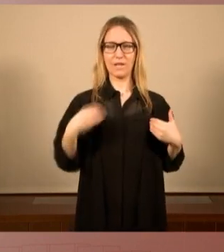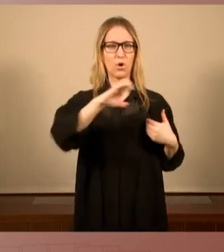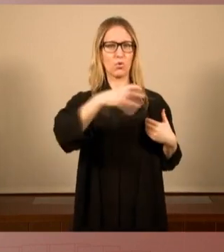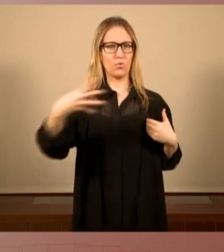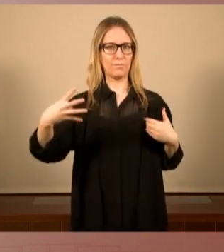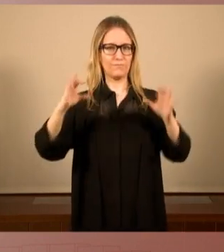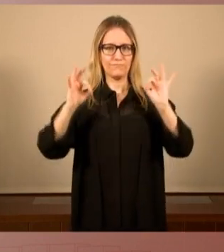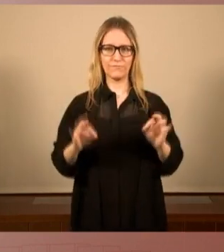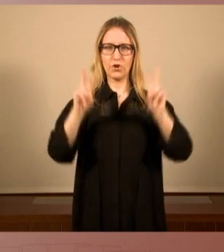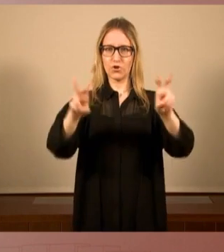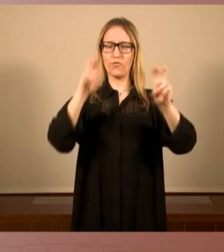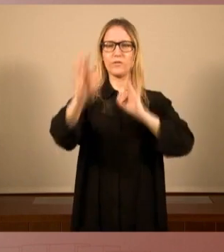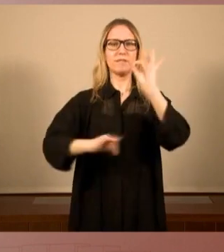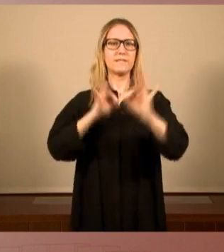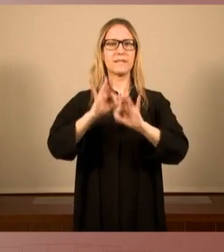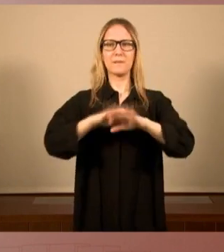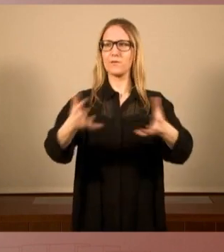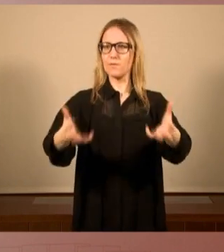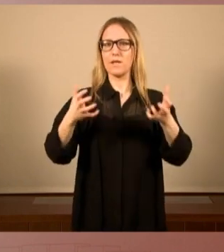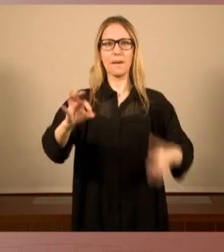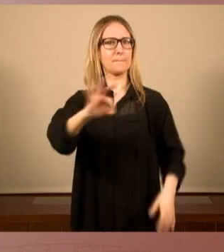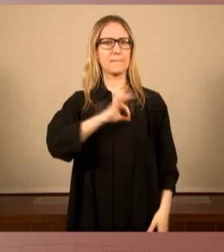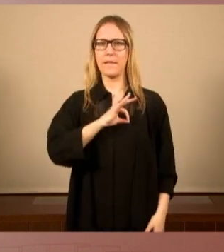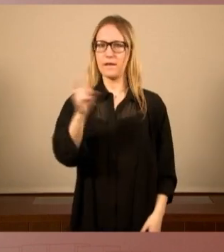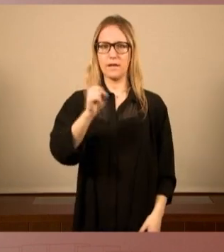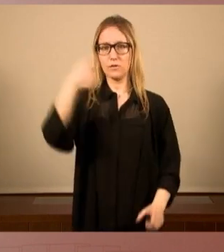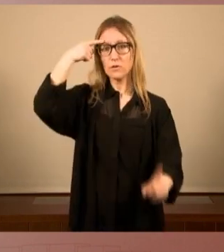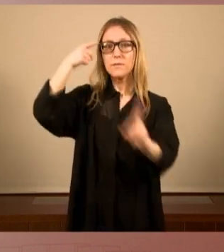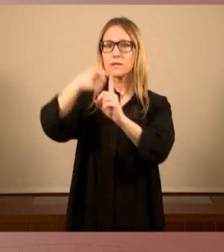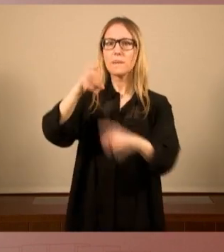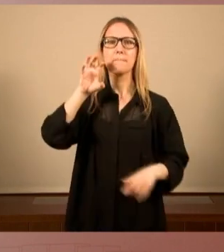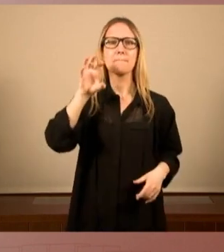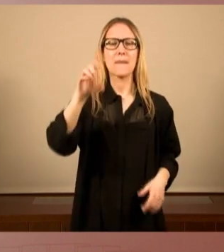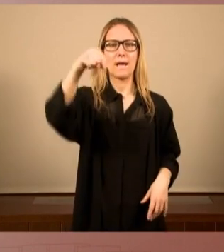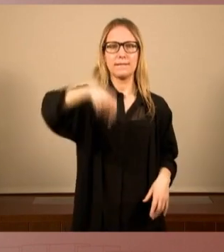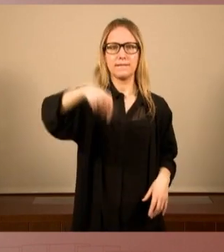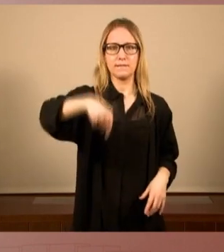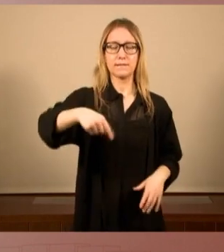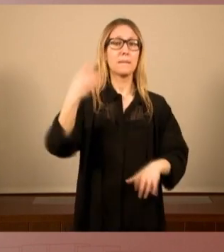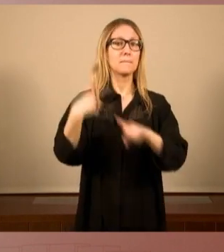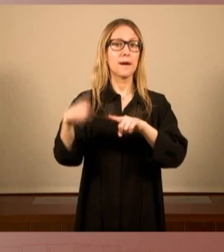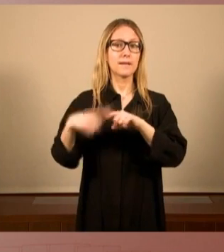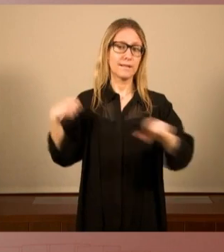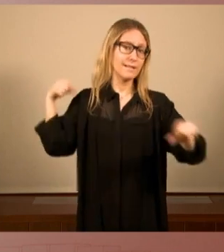CUP, un nou cicle per guanyar. Ho fem pel país, perquè el que defensem, ho hem dit sempre, el programa que defensem,